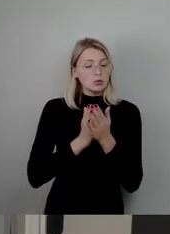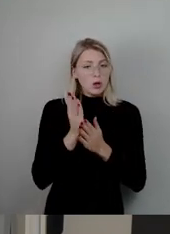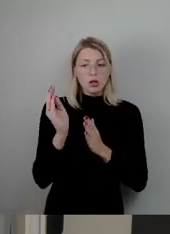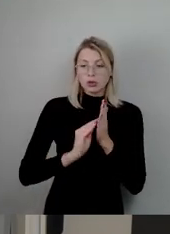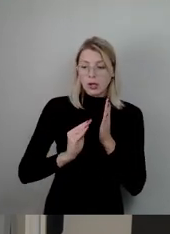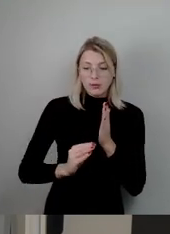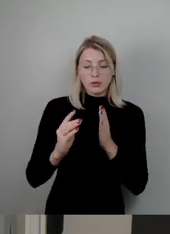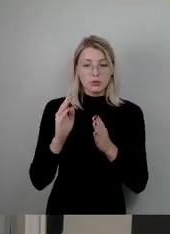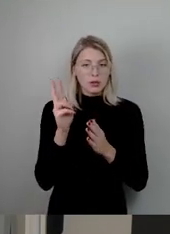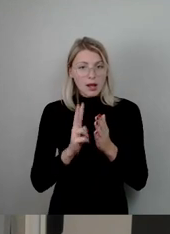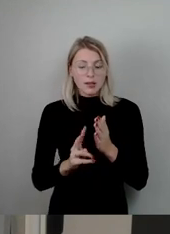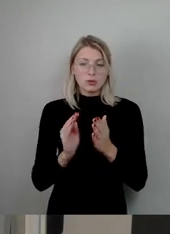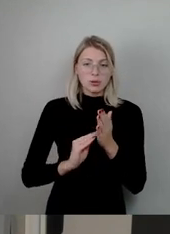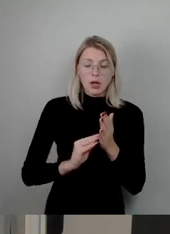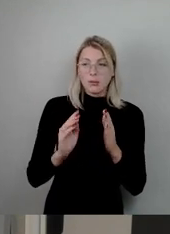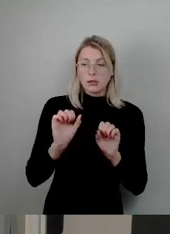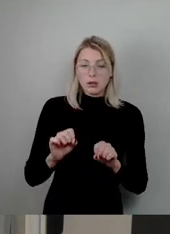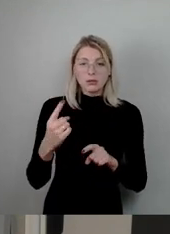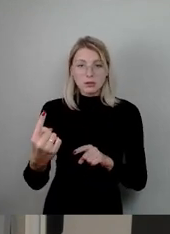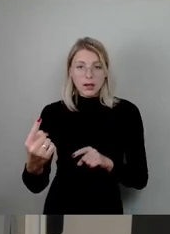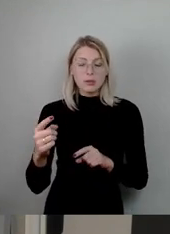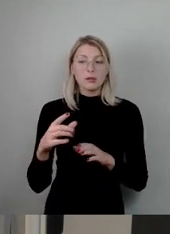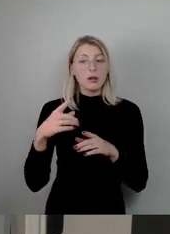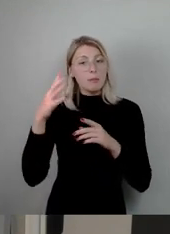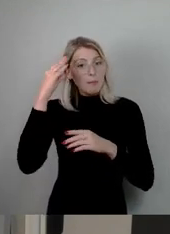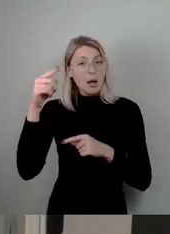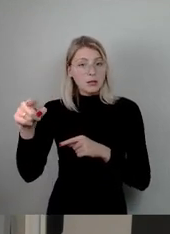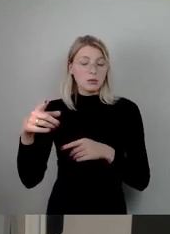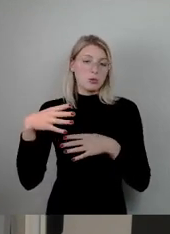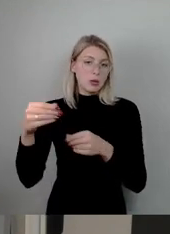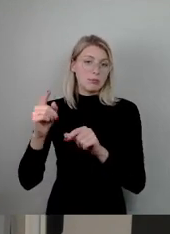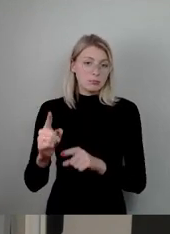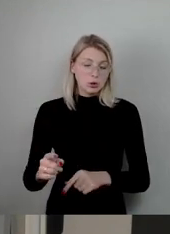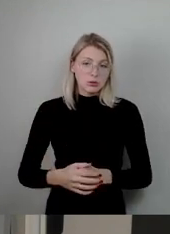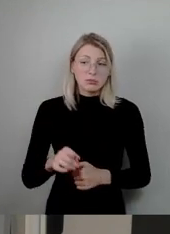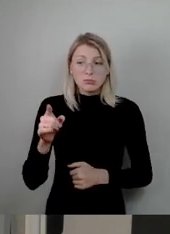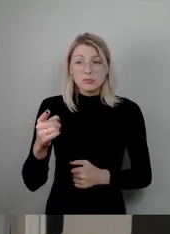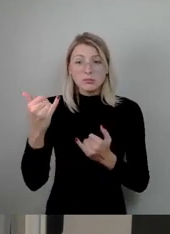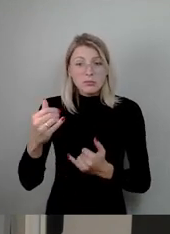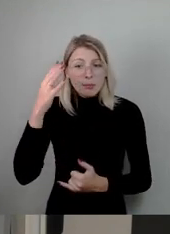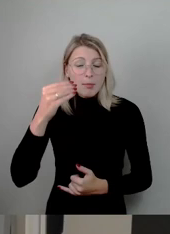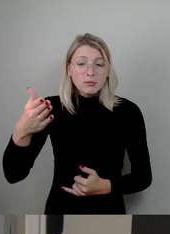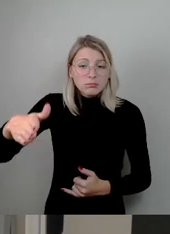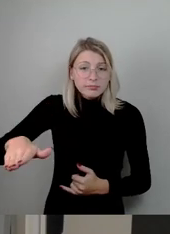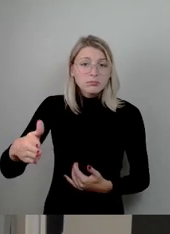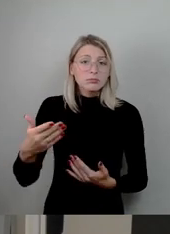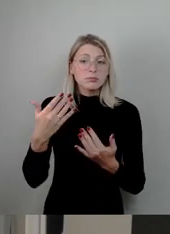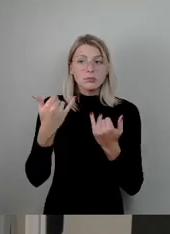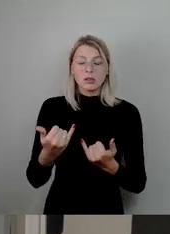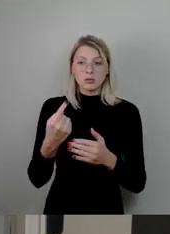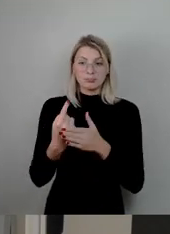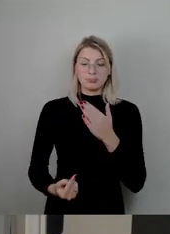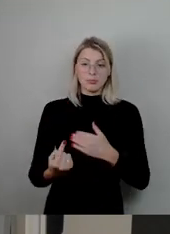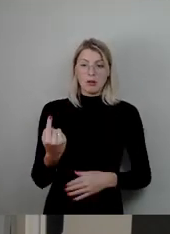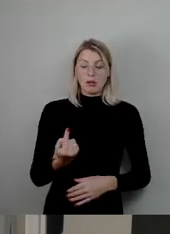und schreiben können müsste. Dieser Mann ist nun gestorben. Nun stand sie alleine da, ohne dass sie